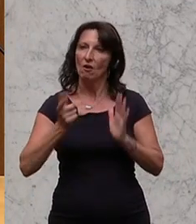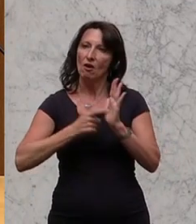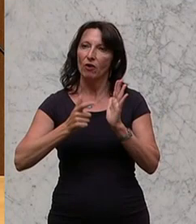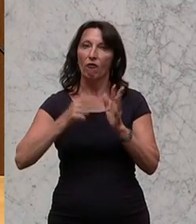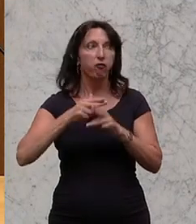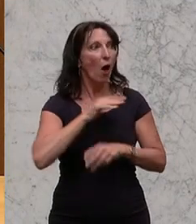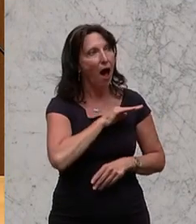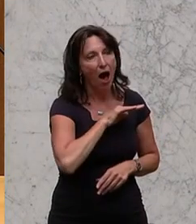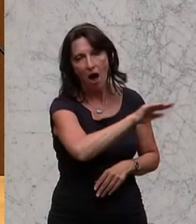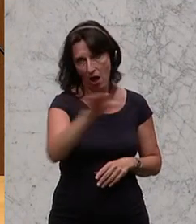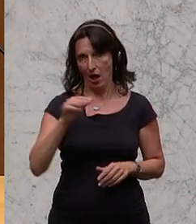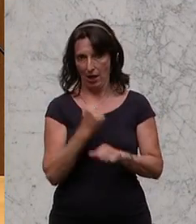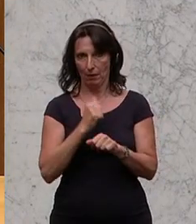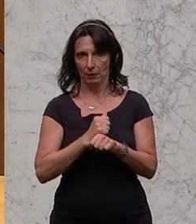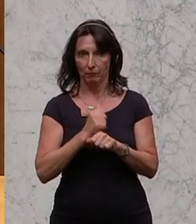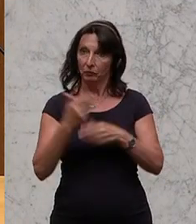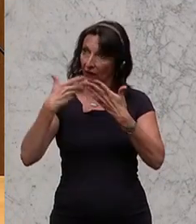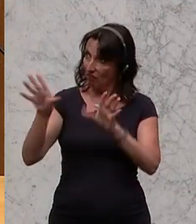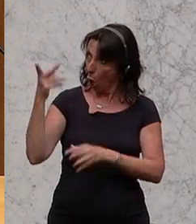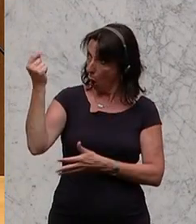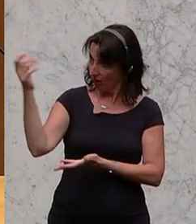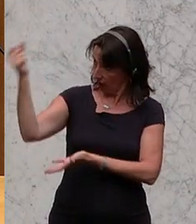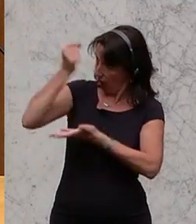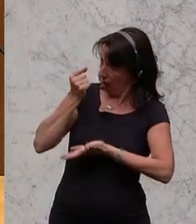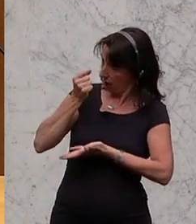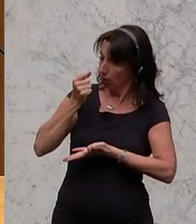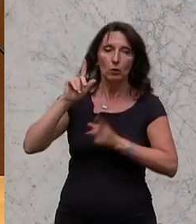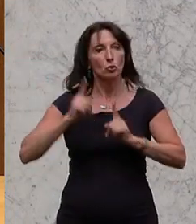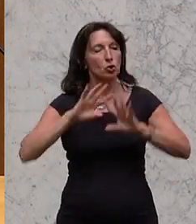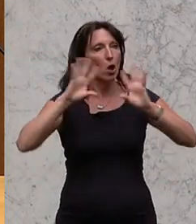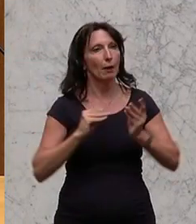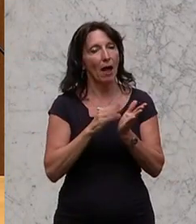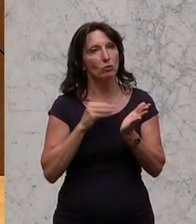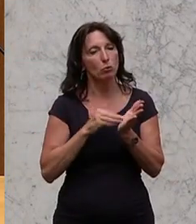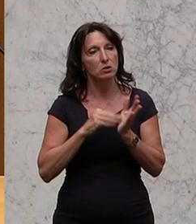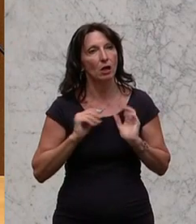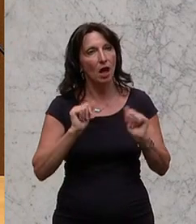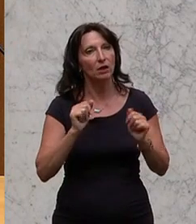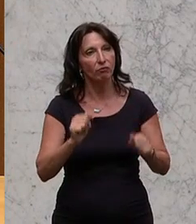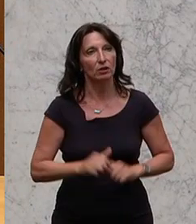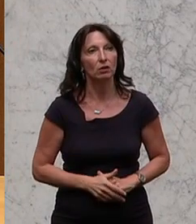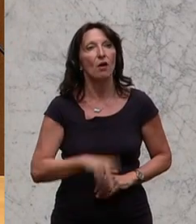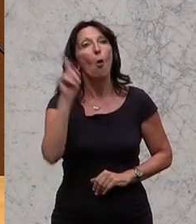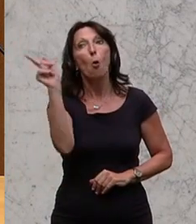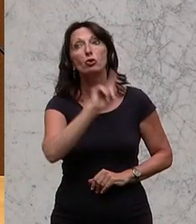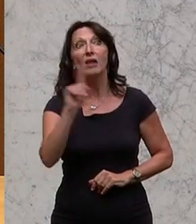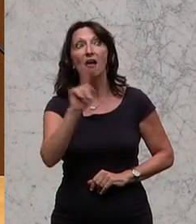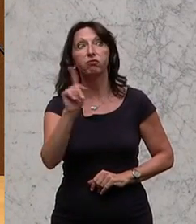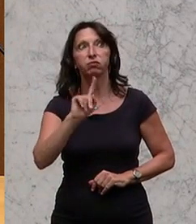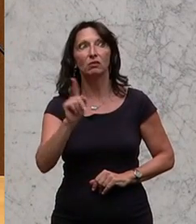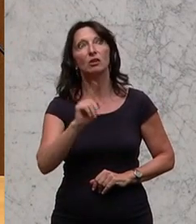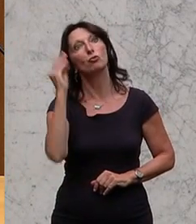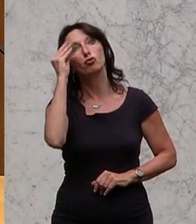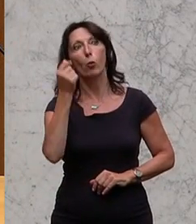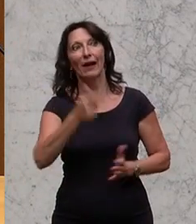arbeiten. Wenn sie öffentliches Geld nehmen, sollen sie gemeinnützig agieren und sollen dann aber kein Schulgeld mehr verlangen dürfen. Das